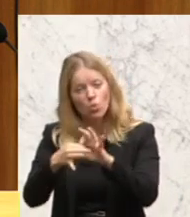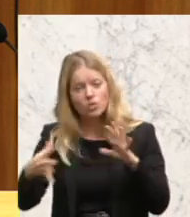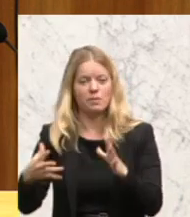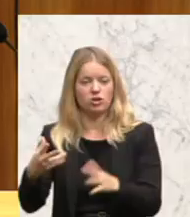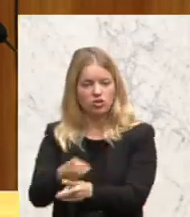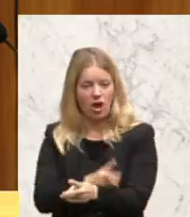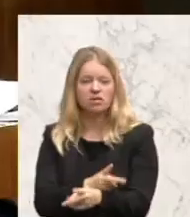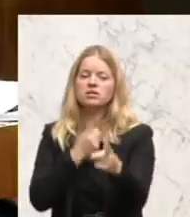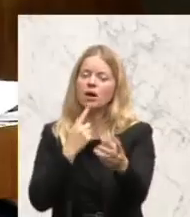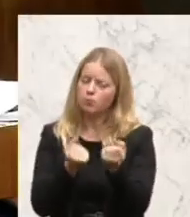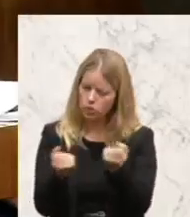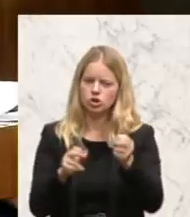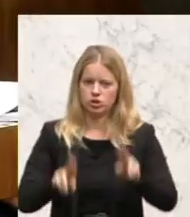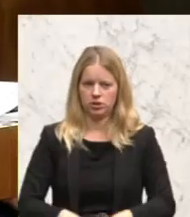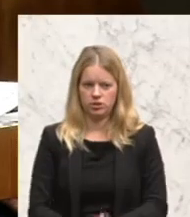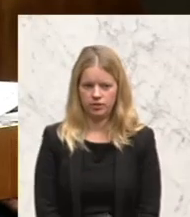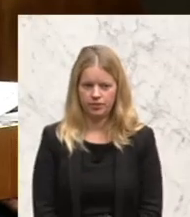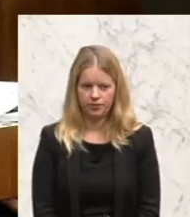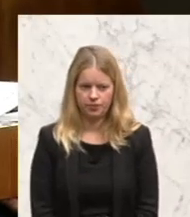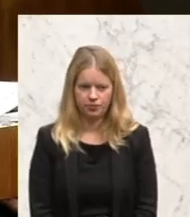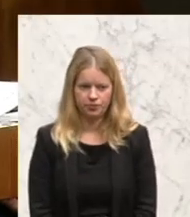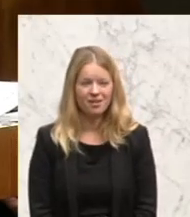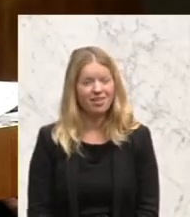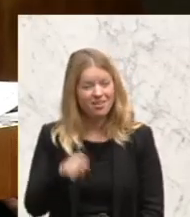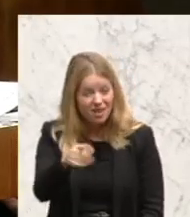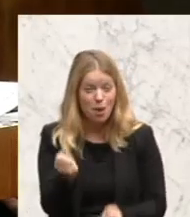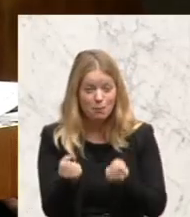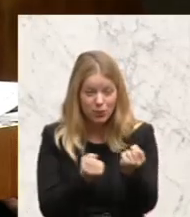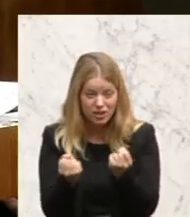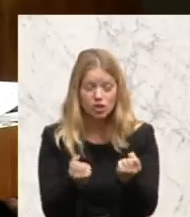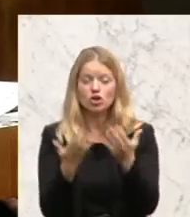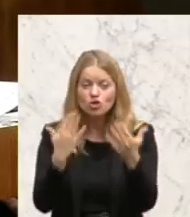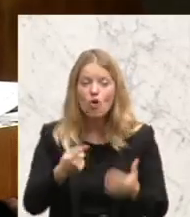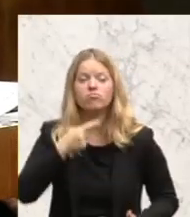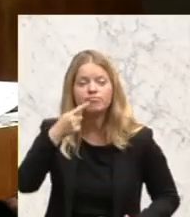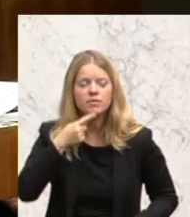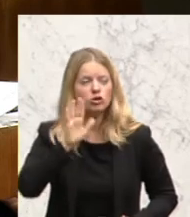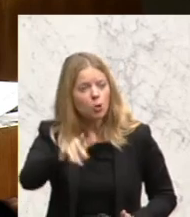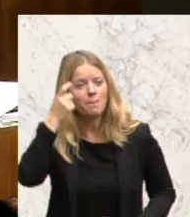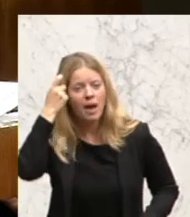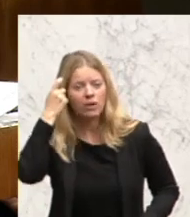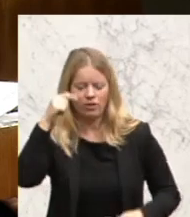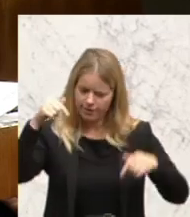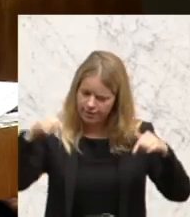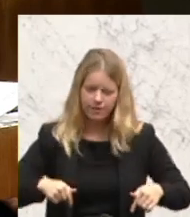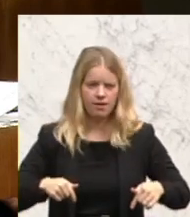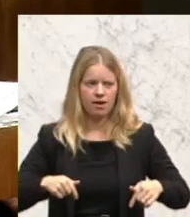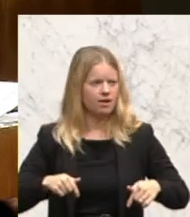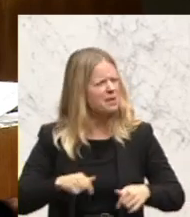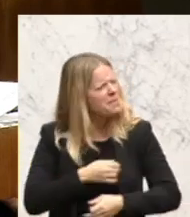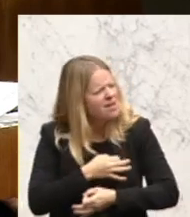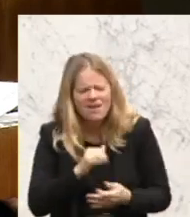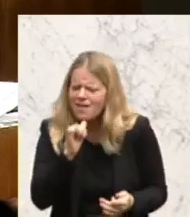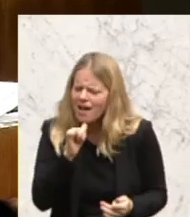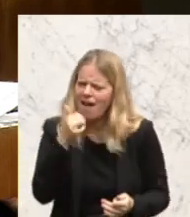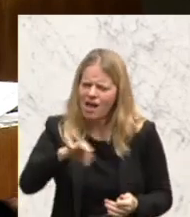rechtfertigt. Diese Politik, solche Aussagen und solche Ansichten haben in keinem Parlament